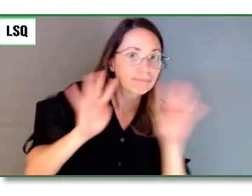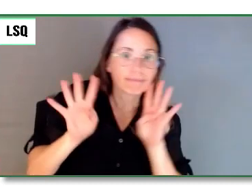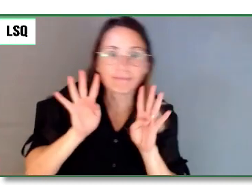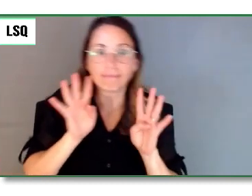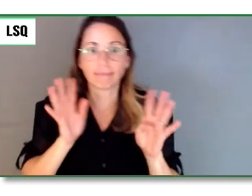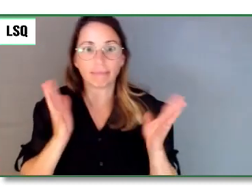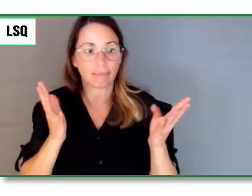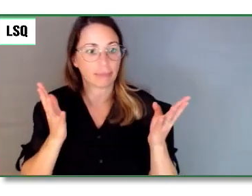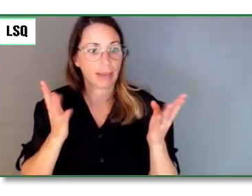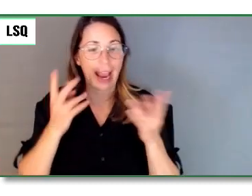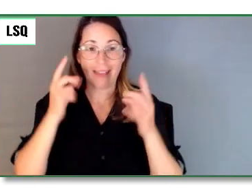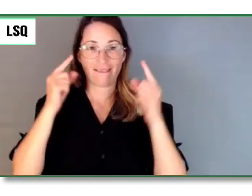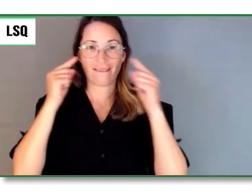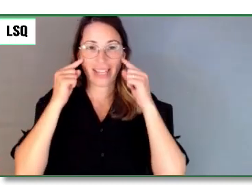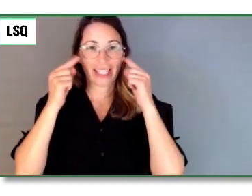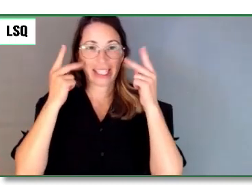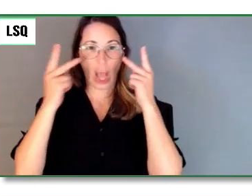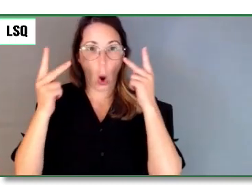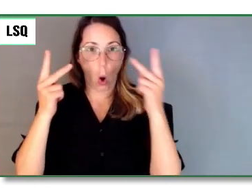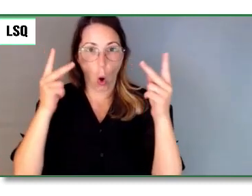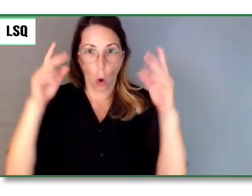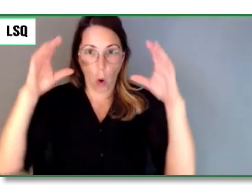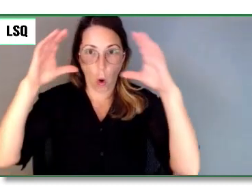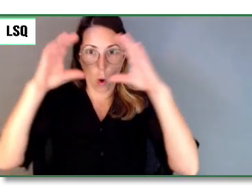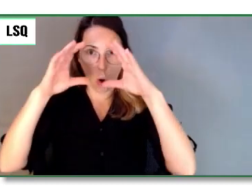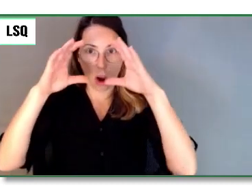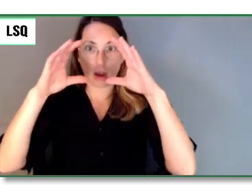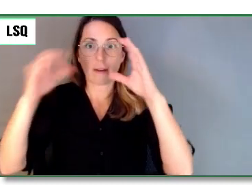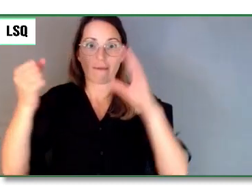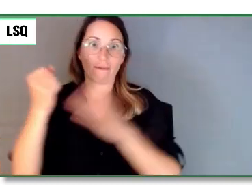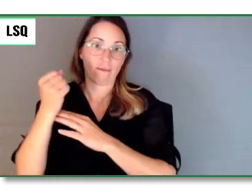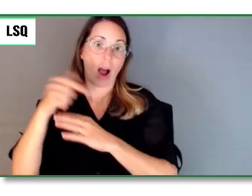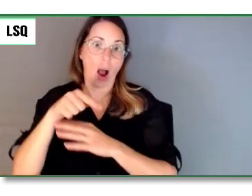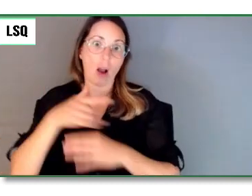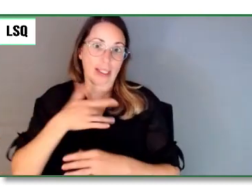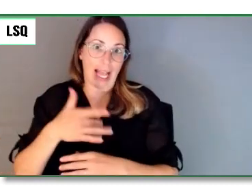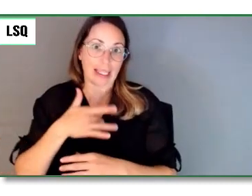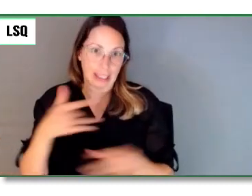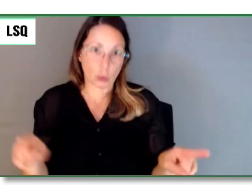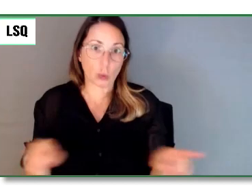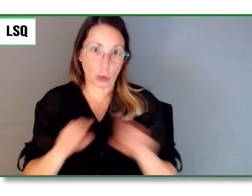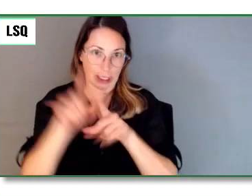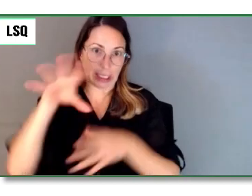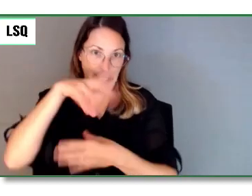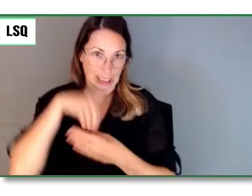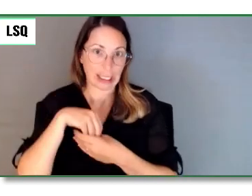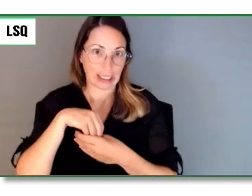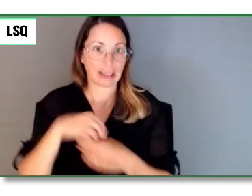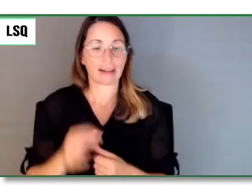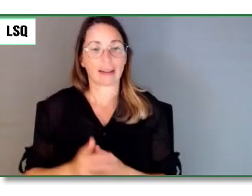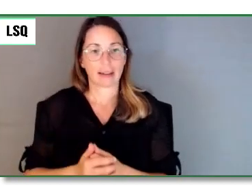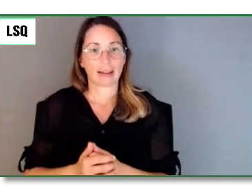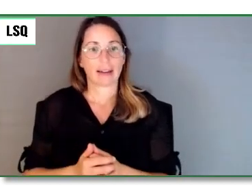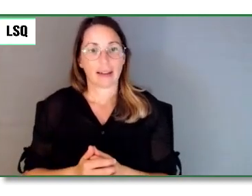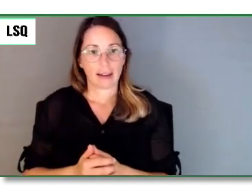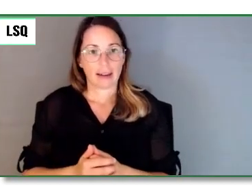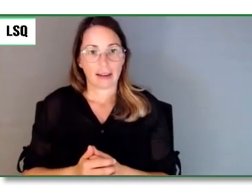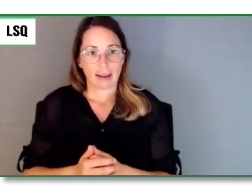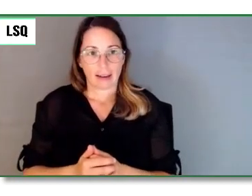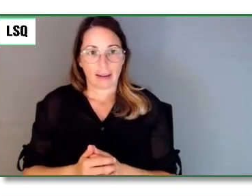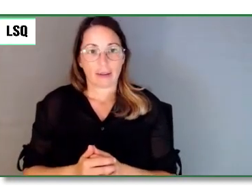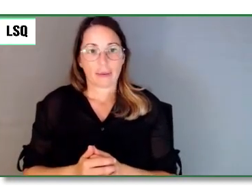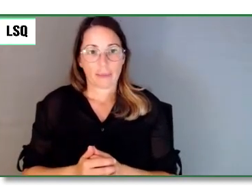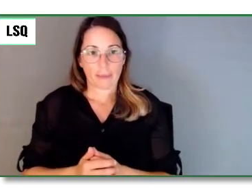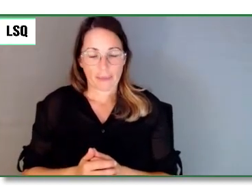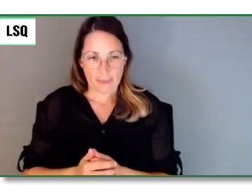donc, Thoreau a dit, « Je peux facilement marcher 10, 15, 20, n'importe quel nombre de mille, en commençant à